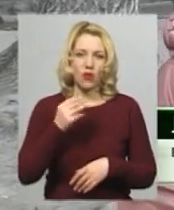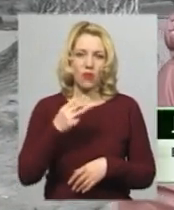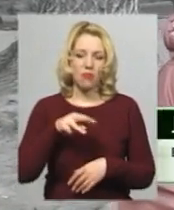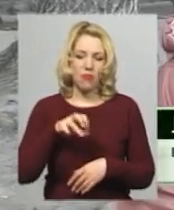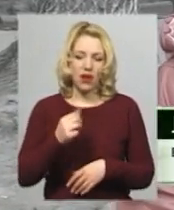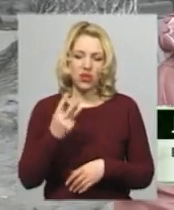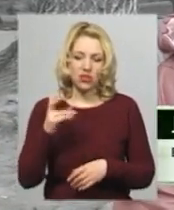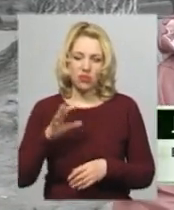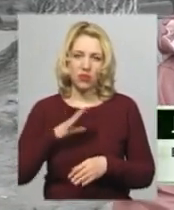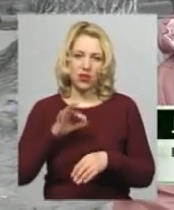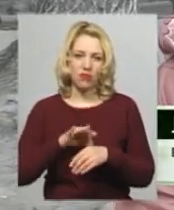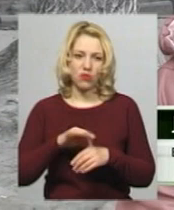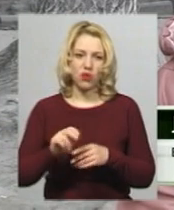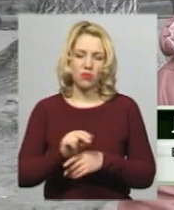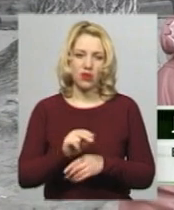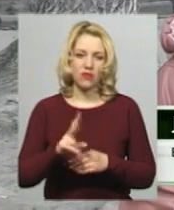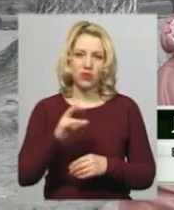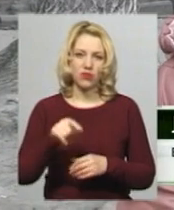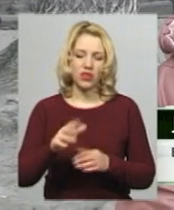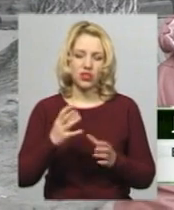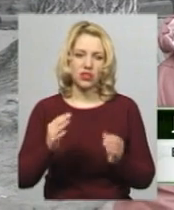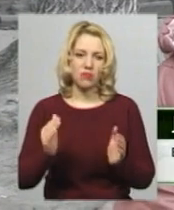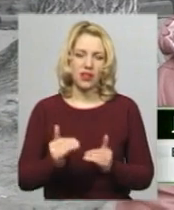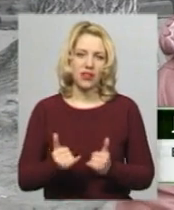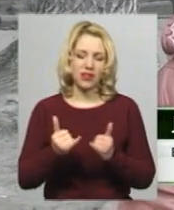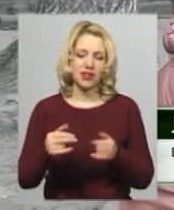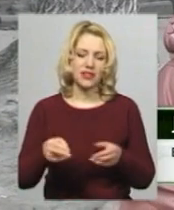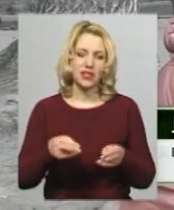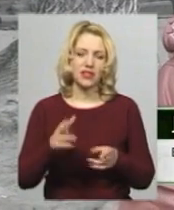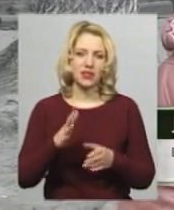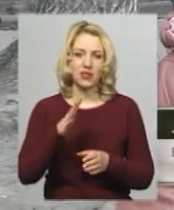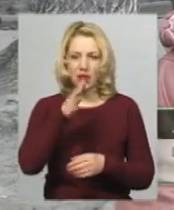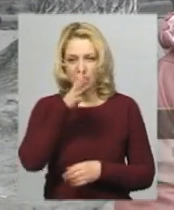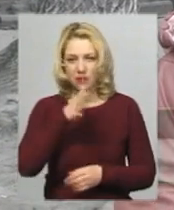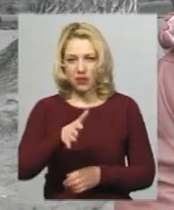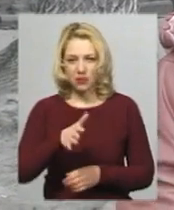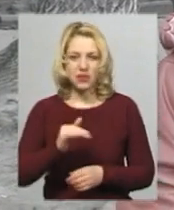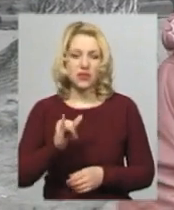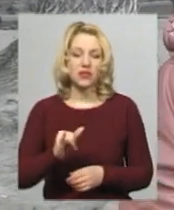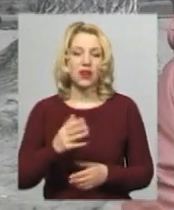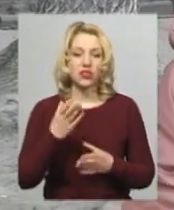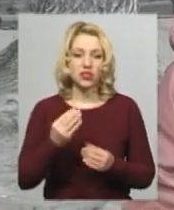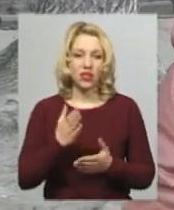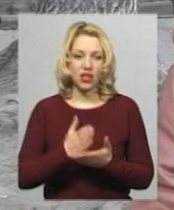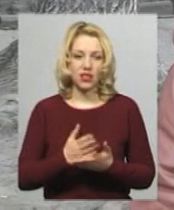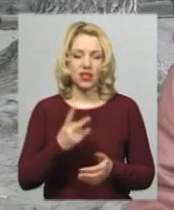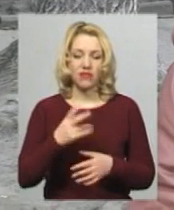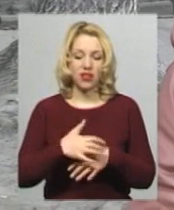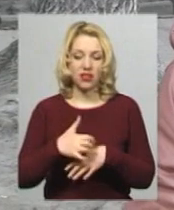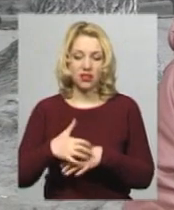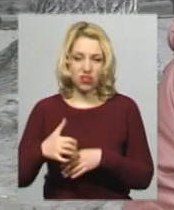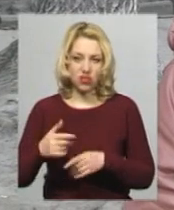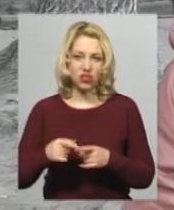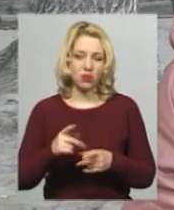хвора, ми її полікували, але вона ще маленька для стерилізації, ще тільки 5 місяців. А є ще дві кішечки ми